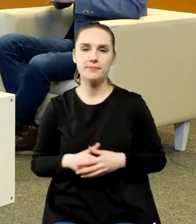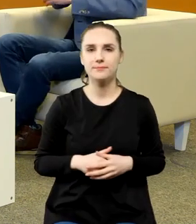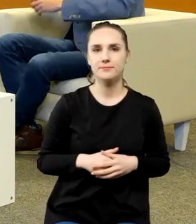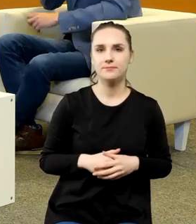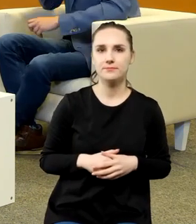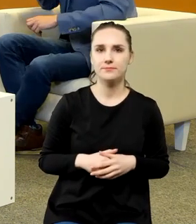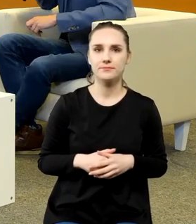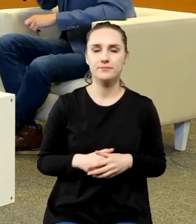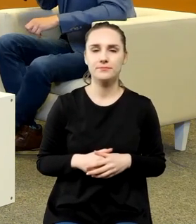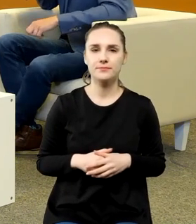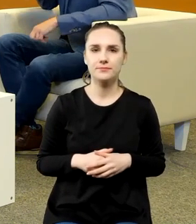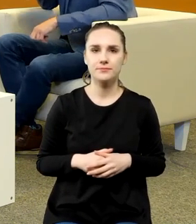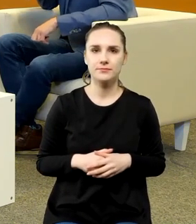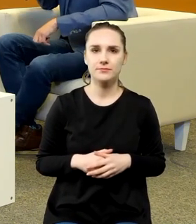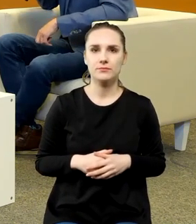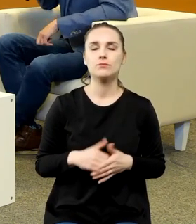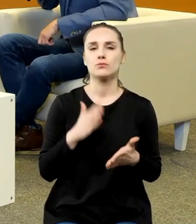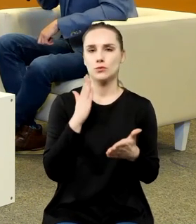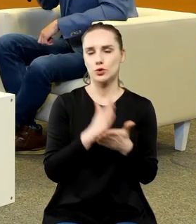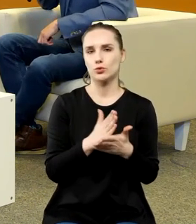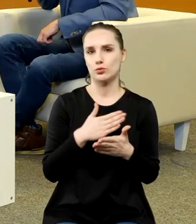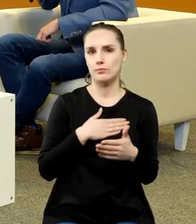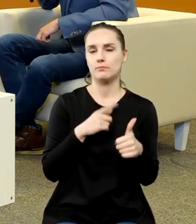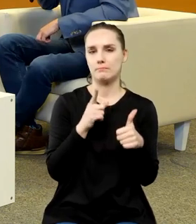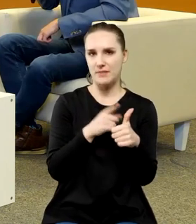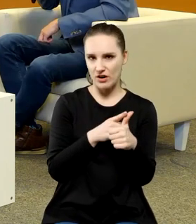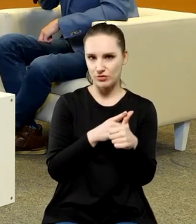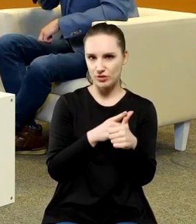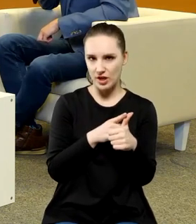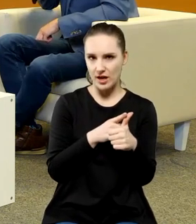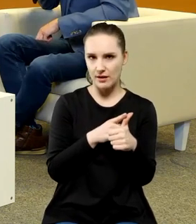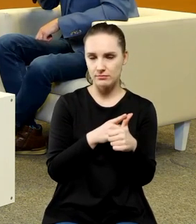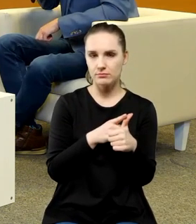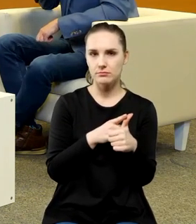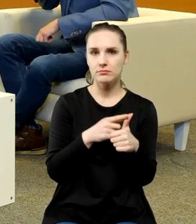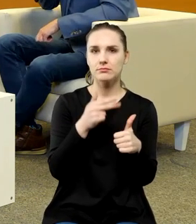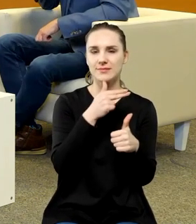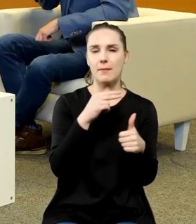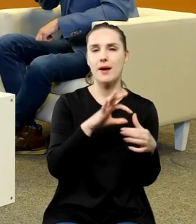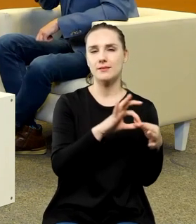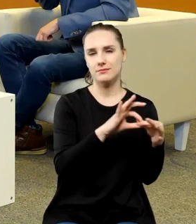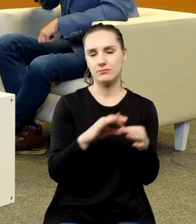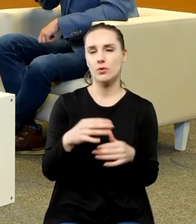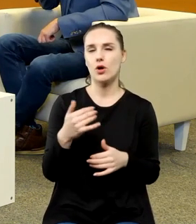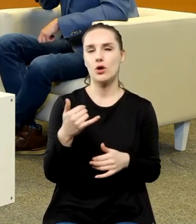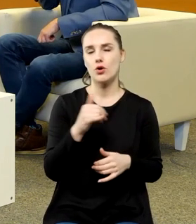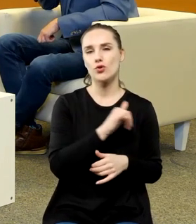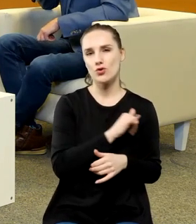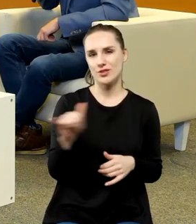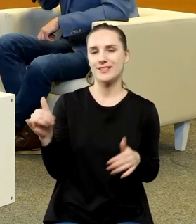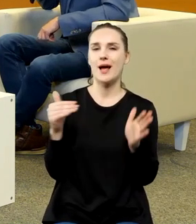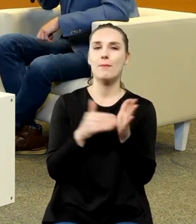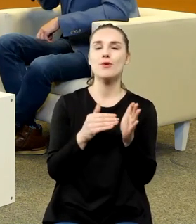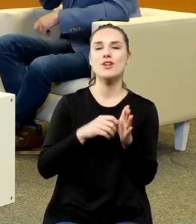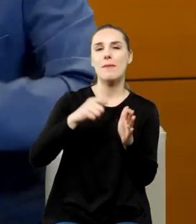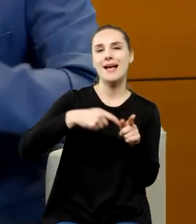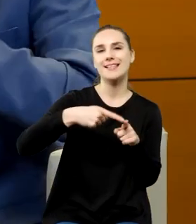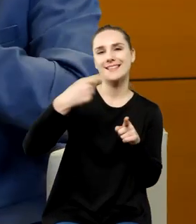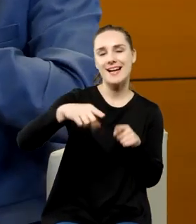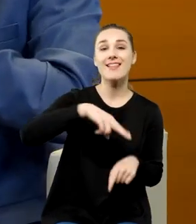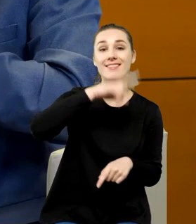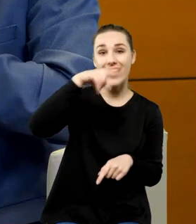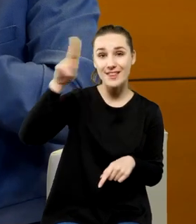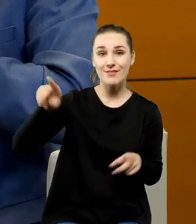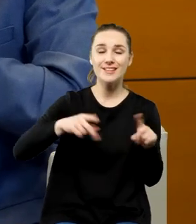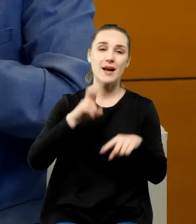to mamy już pierwszy wątek związany z trwającą rocznicą czyli że przydałby się serial do Netflixa albo do HBO